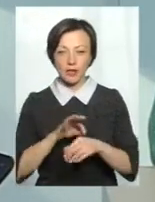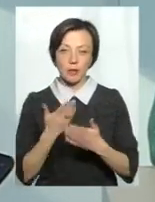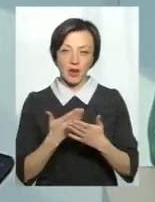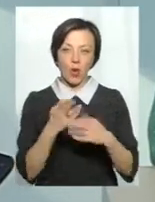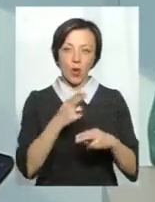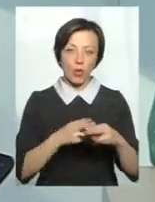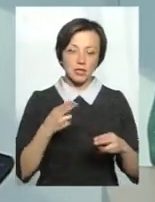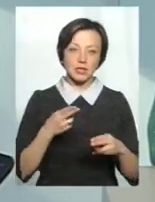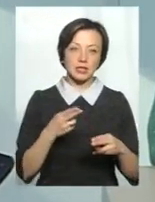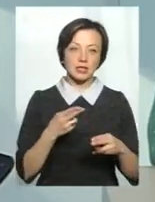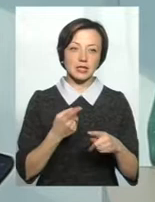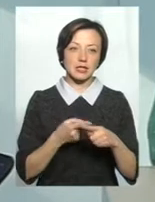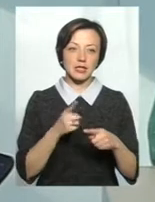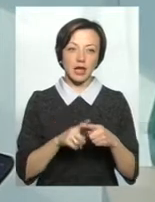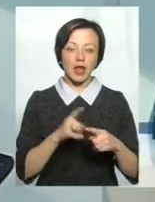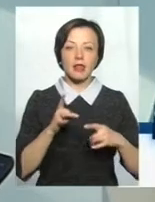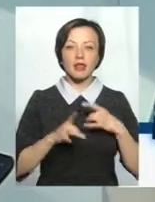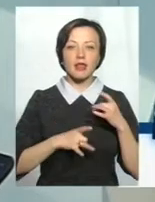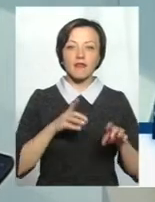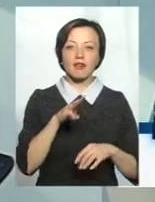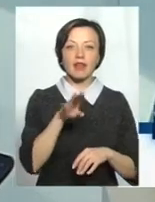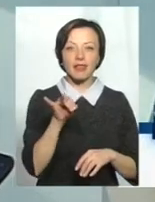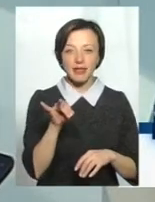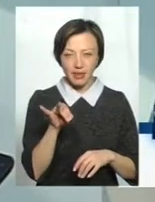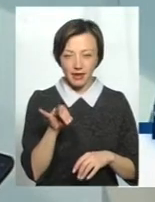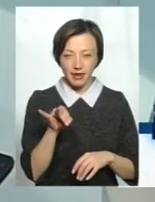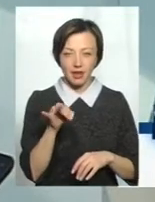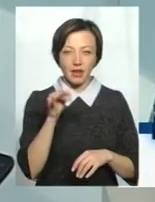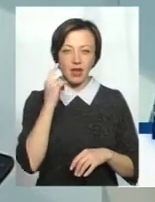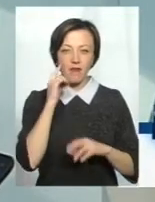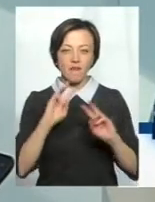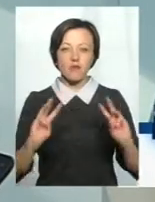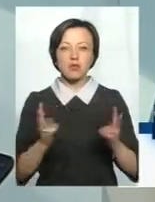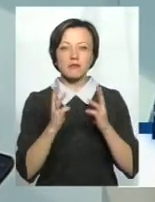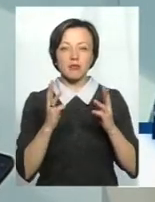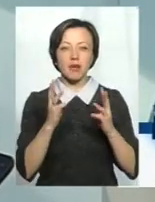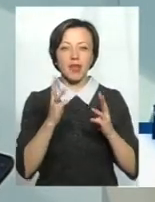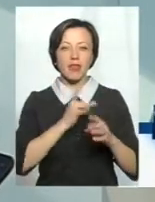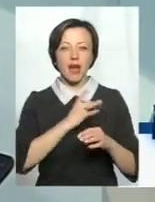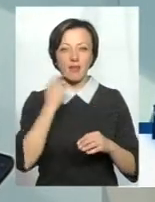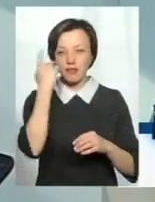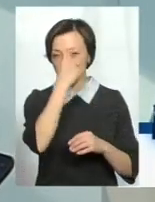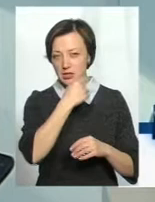це соматичні неврити, неврити лицевого нерву, локтєвий неврит,